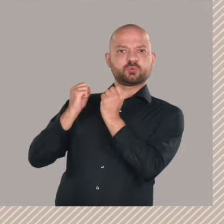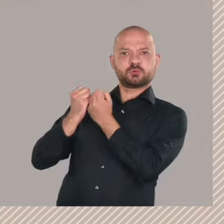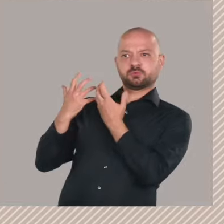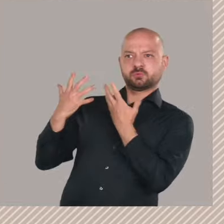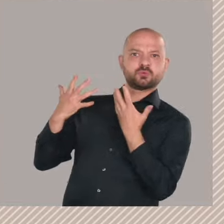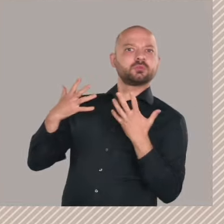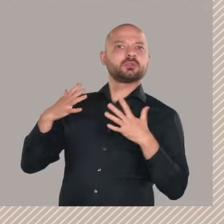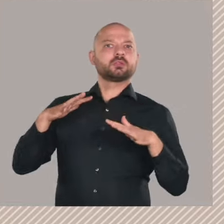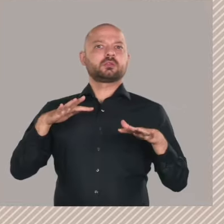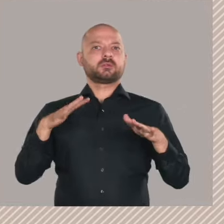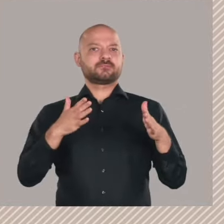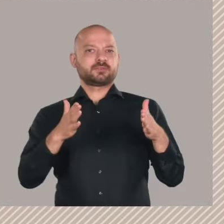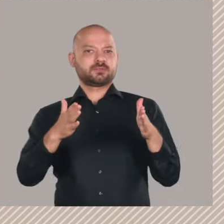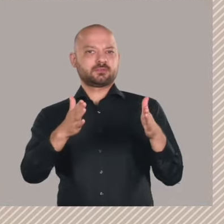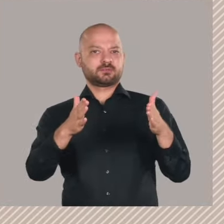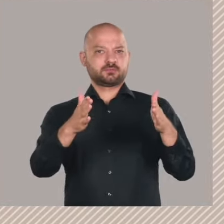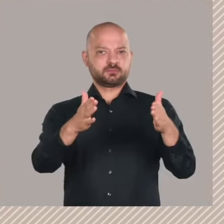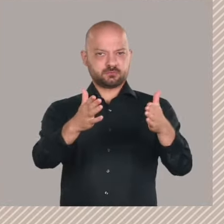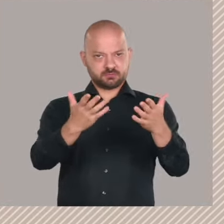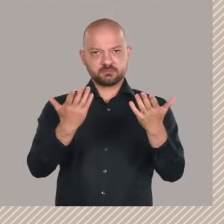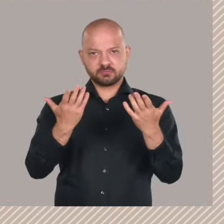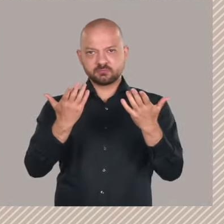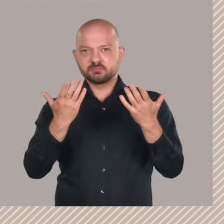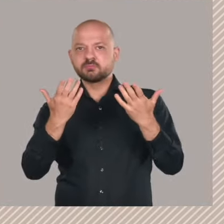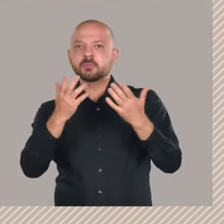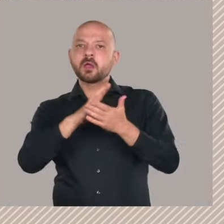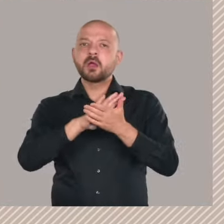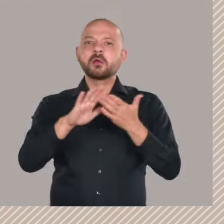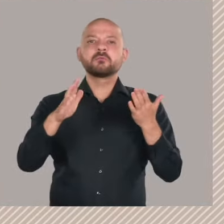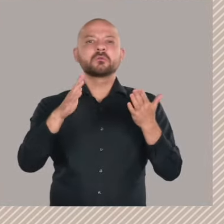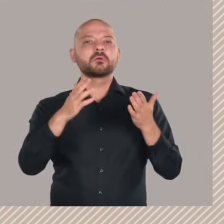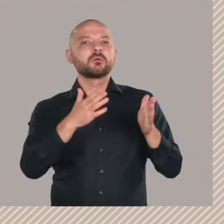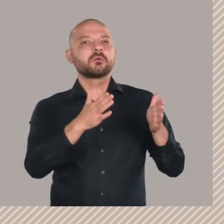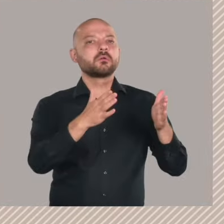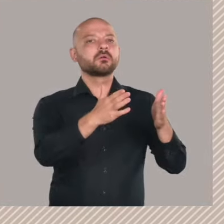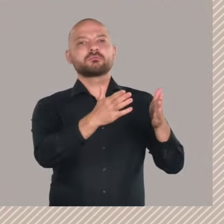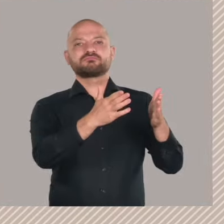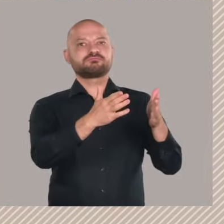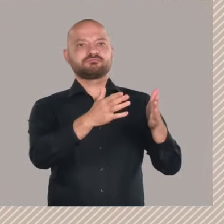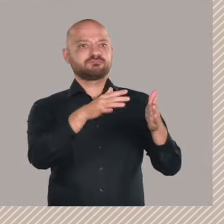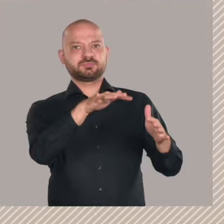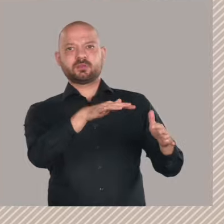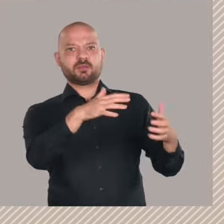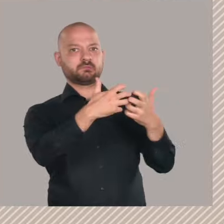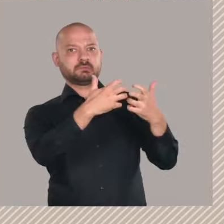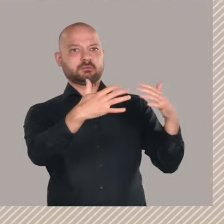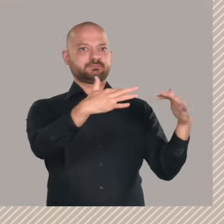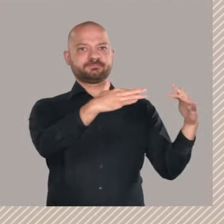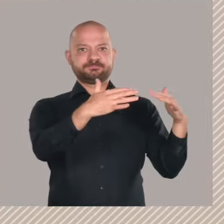Kriegssituationen geben den Weg vor, da er nicht durch Gebiete führen kann, in denen es Kampfhandlungen gibt.